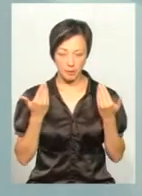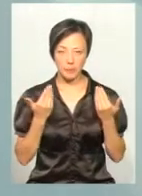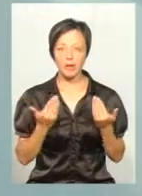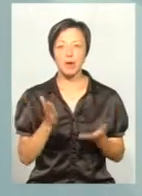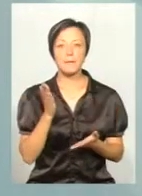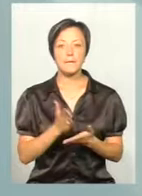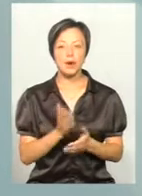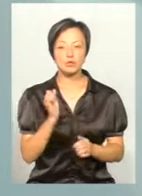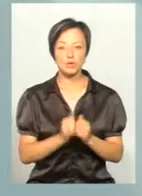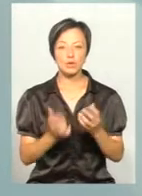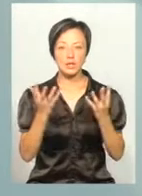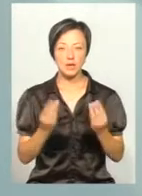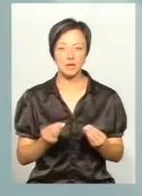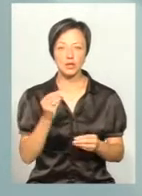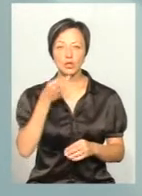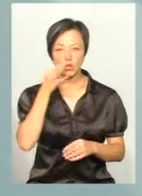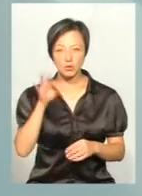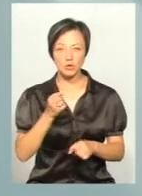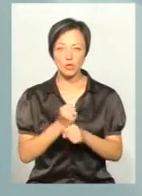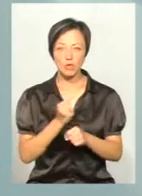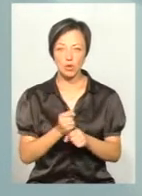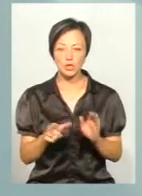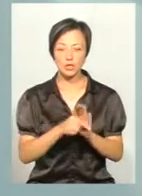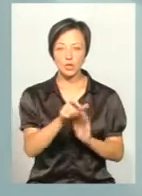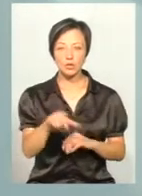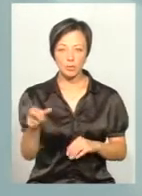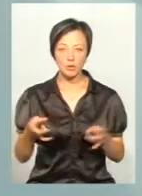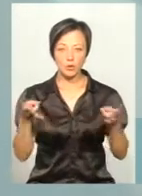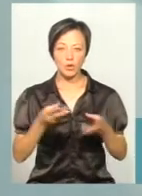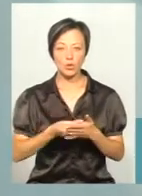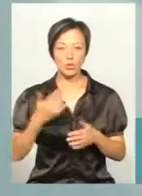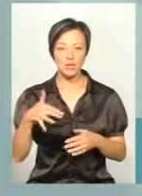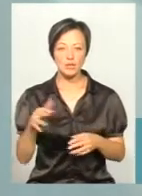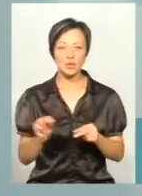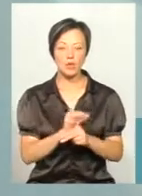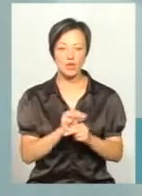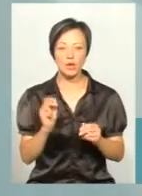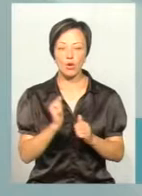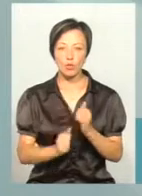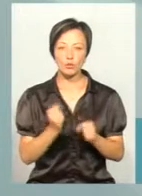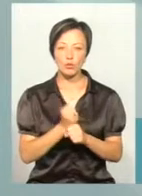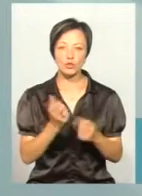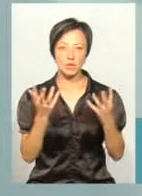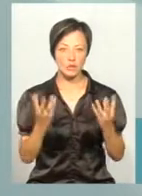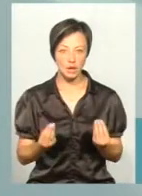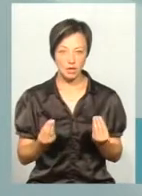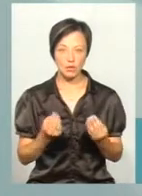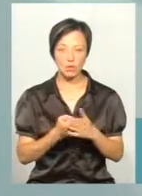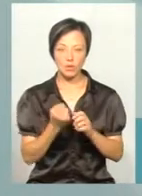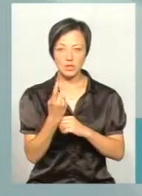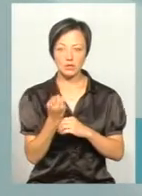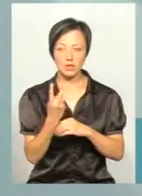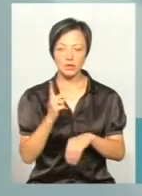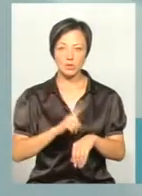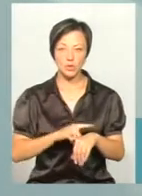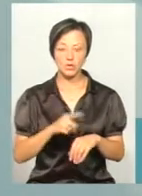Маючи щоденний досвід роботи з людьми, які потребують «дороговартісне» лікування, тобто кожен робочий день, майже до 11-12